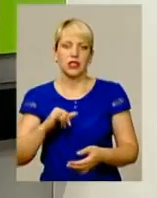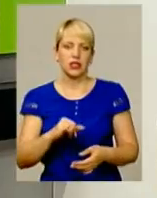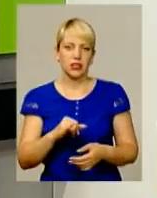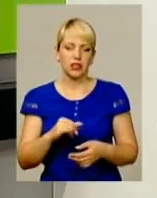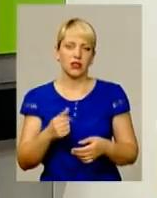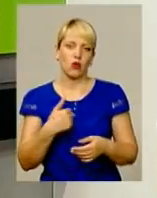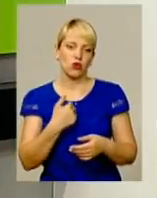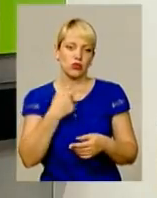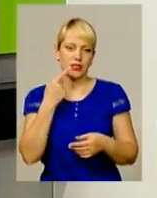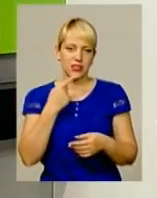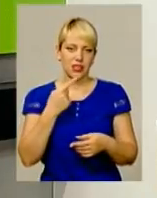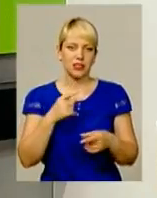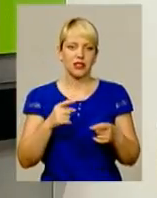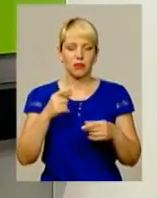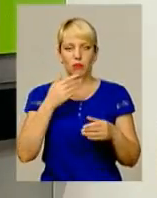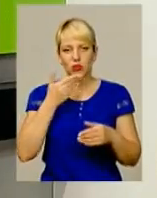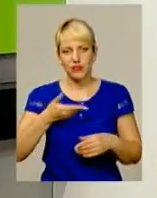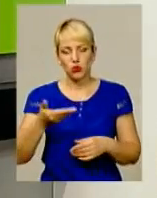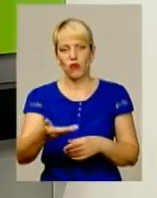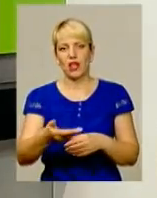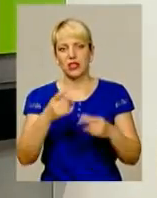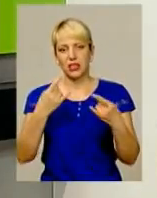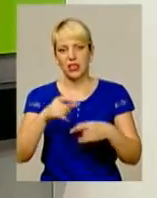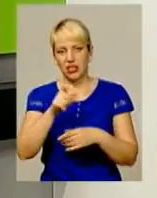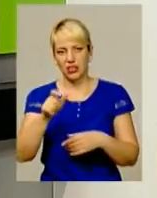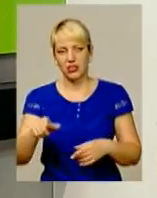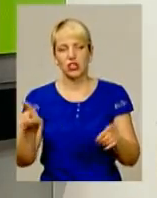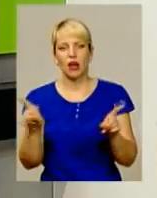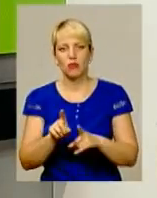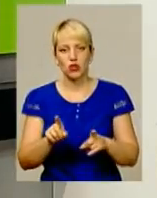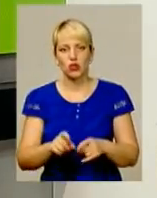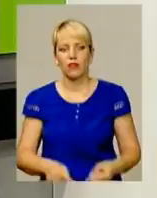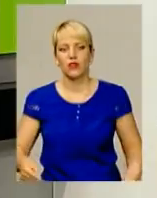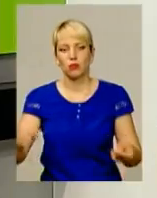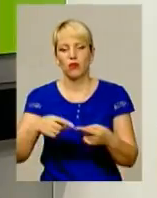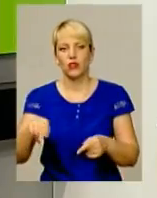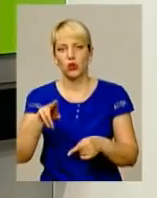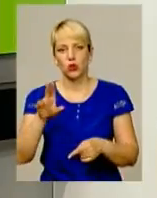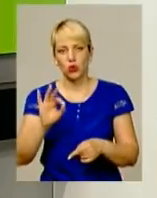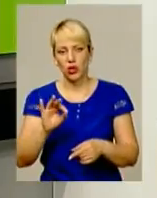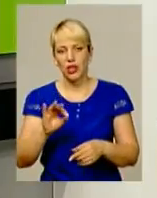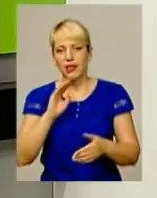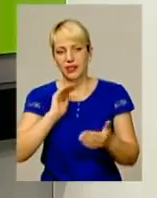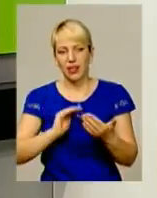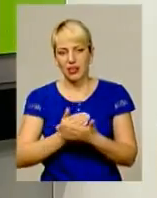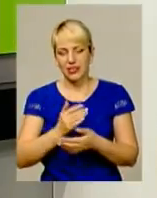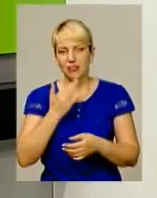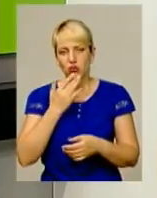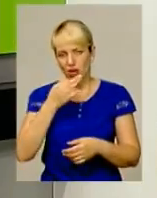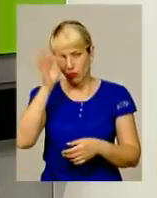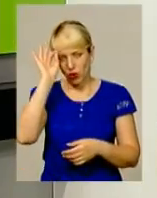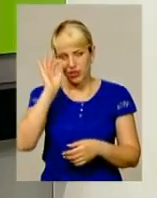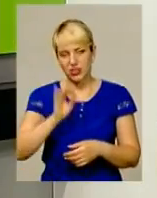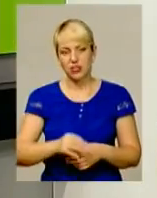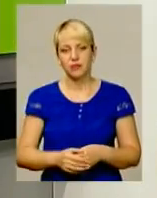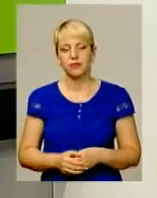хочу також прозвітувати телеглядачам про те, що відповідно до концепції якості Національної поліції Студнів,